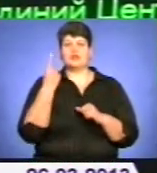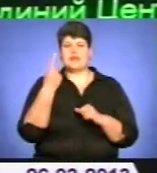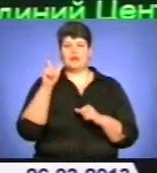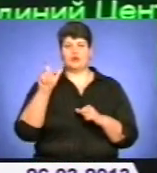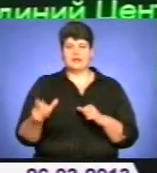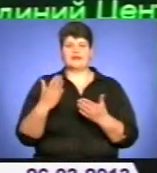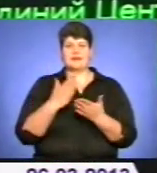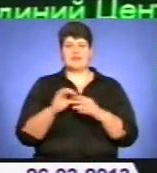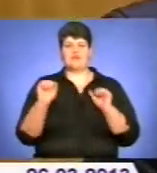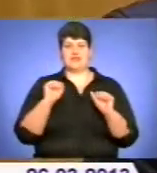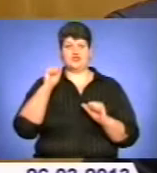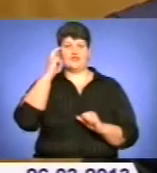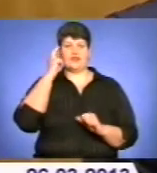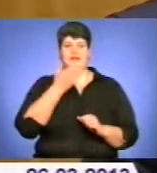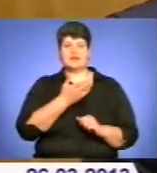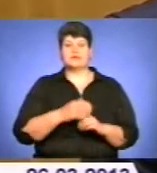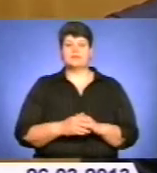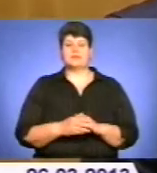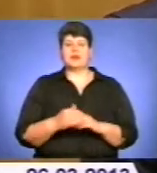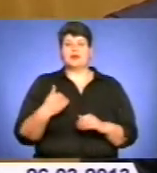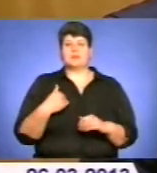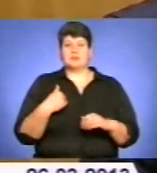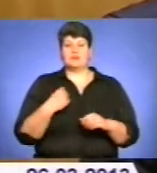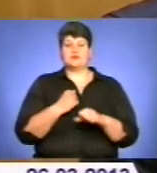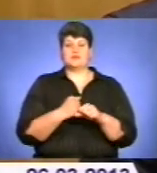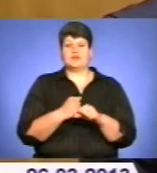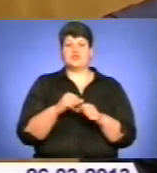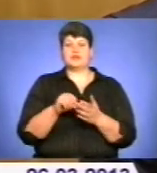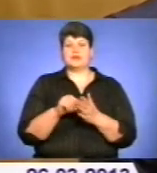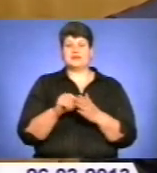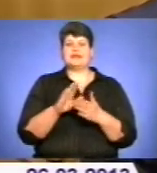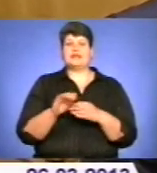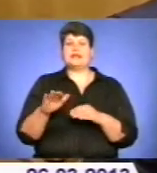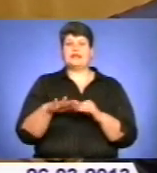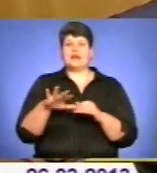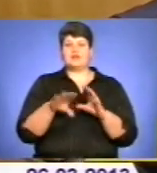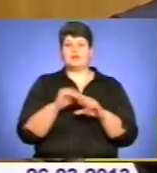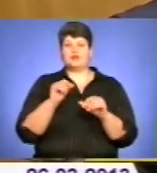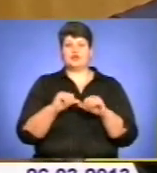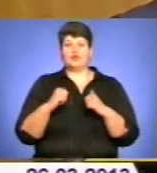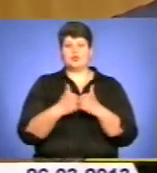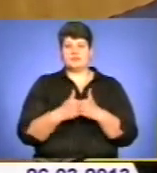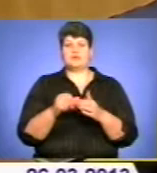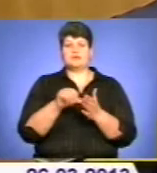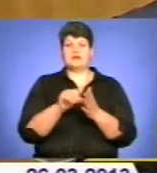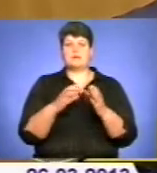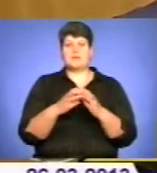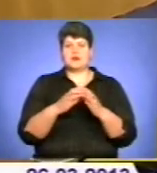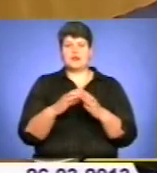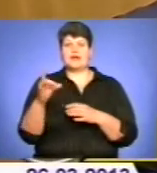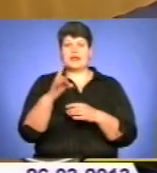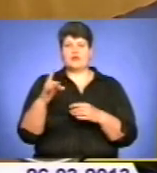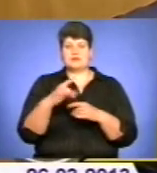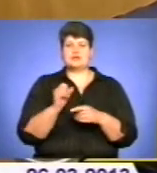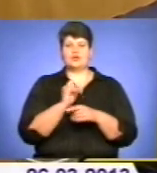перебуває у відрядженні в Києві. Ми працювали з членами територіальної виборчої комісії, який представляє партію регіонів, надручення голови